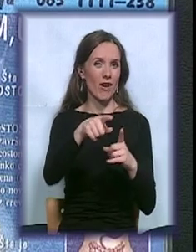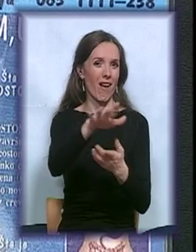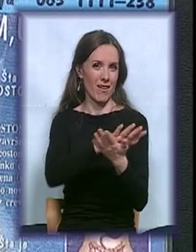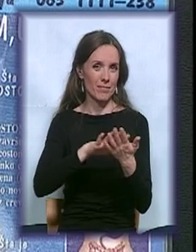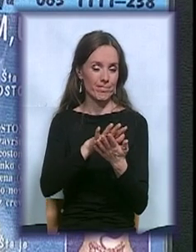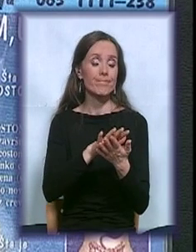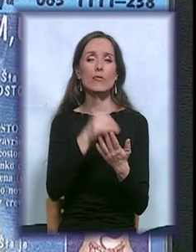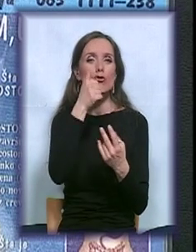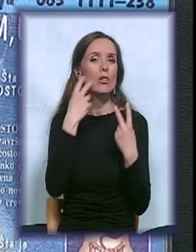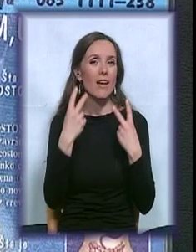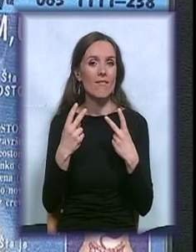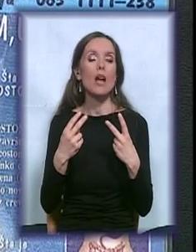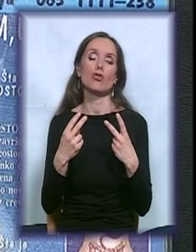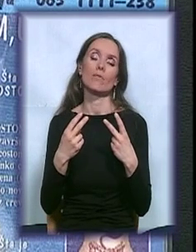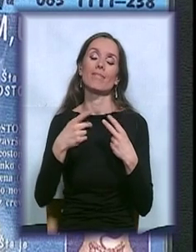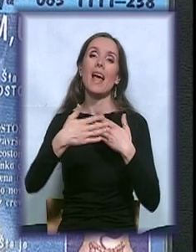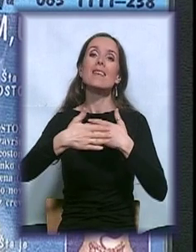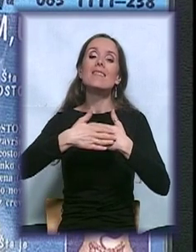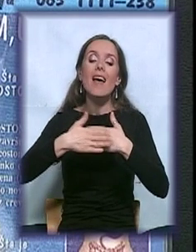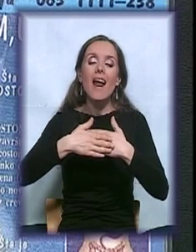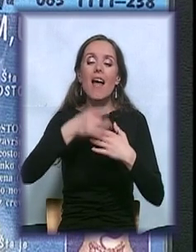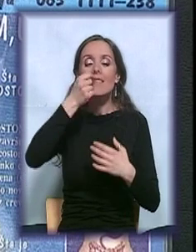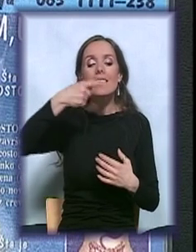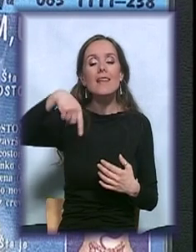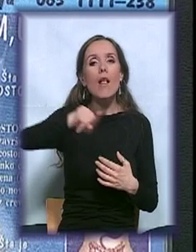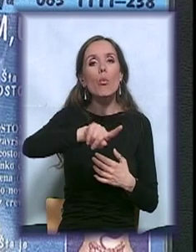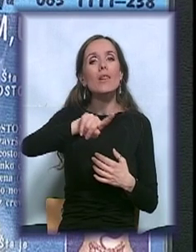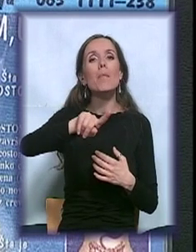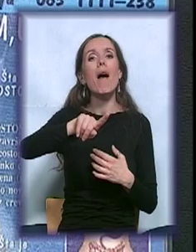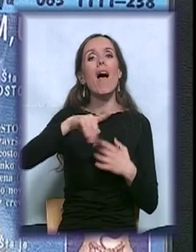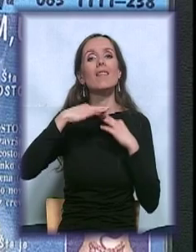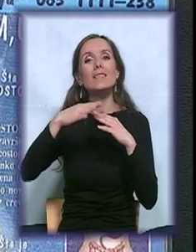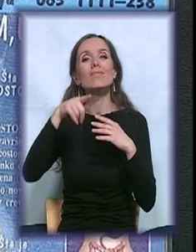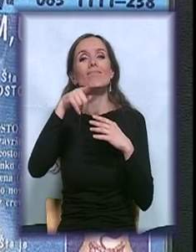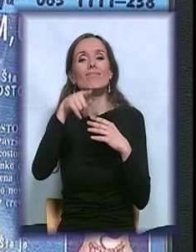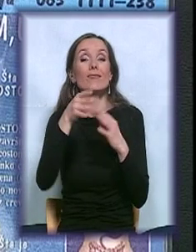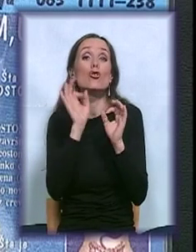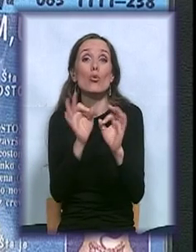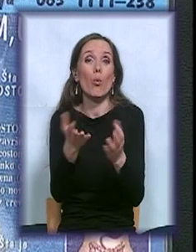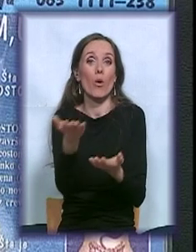regionu i ovim osnovim, to je saradnja sa ljudima i sa struke. Dakle, kako reaguju uopšte